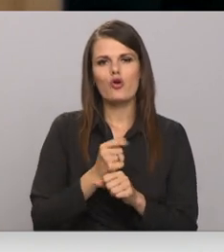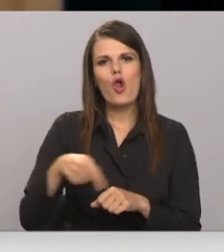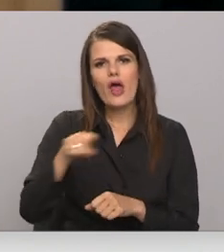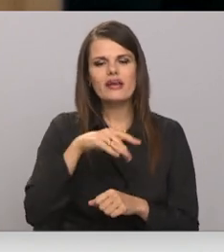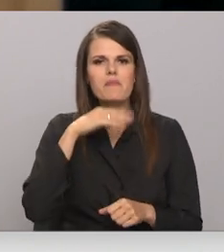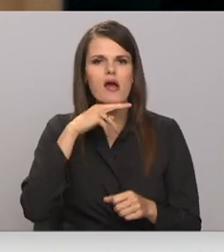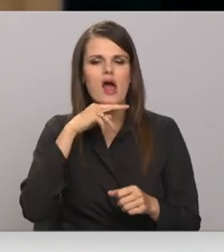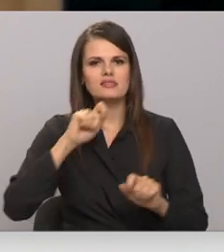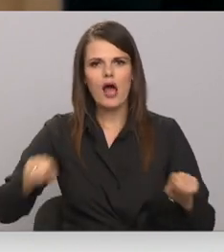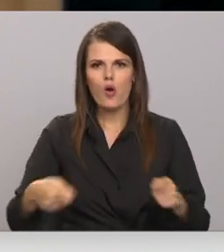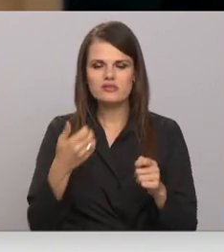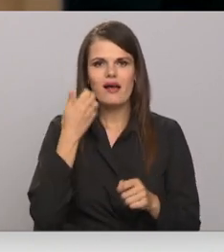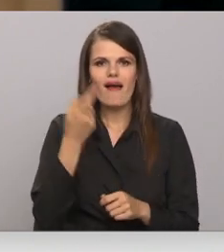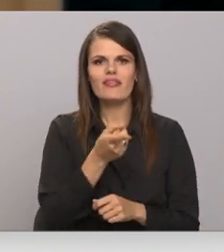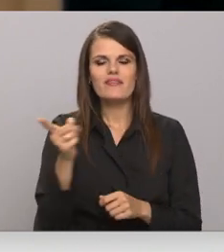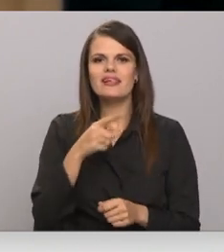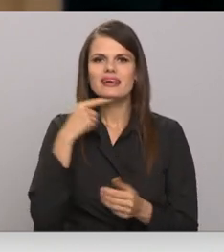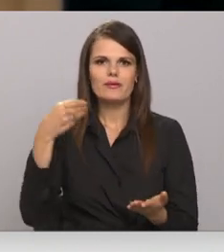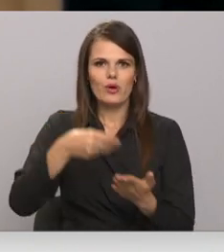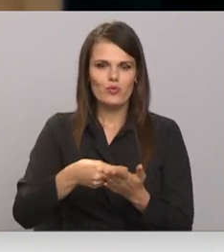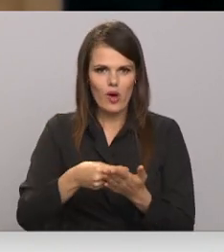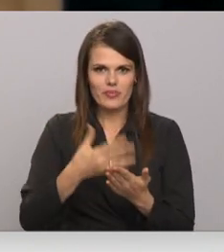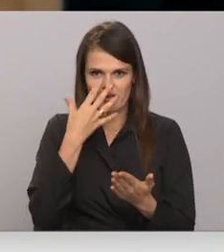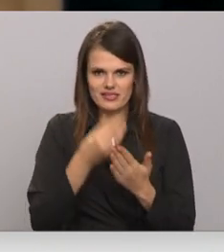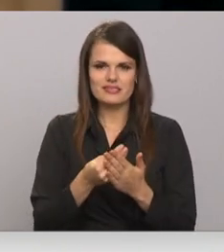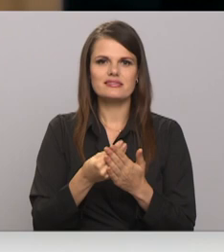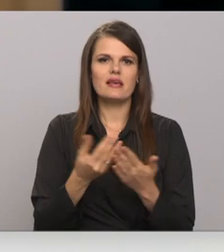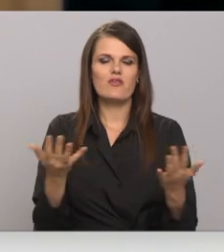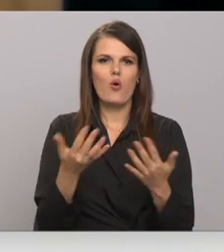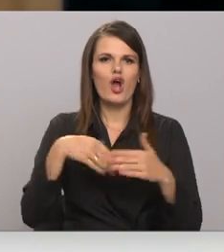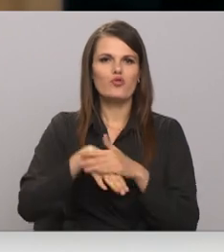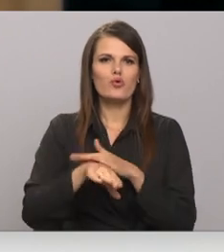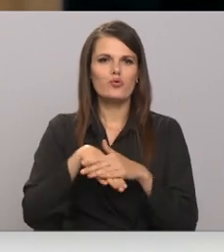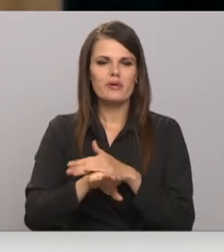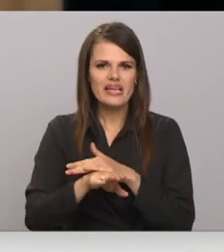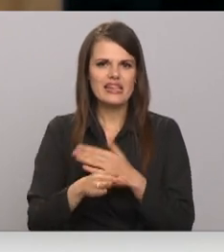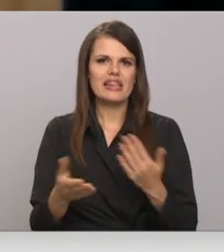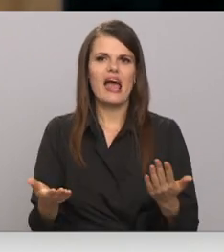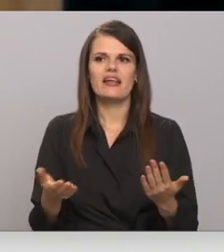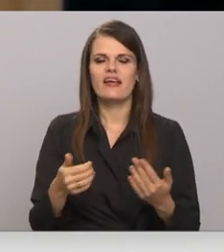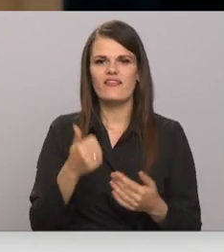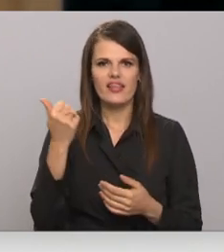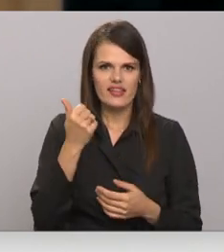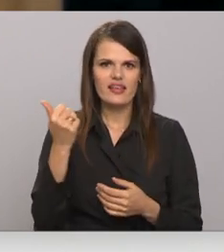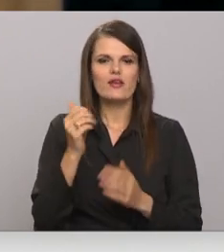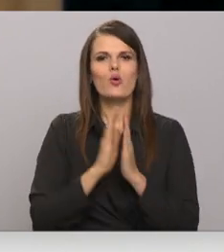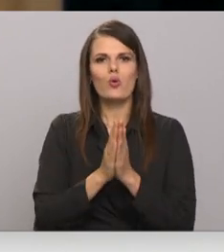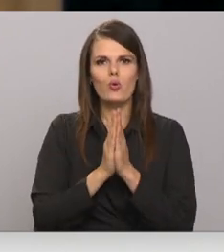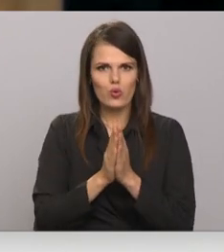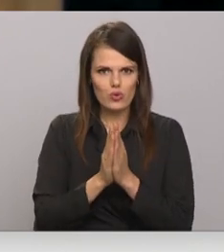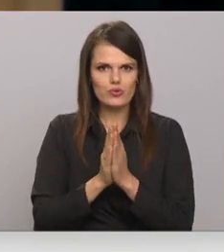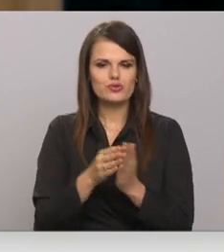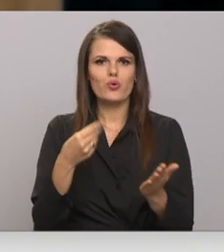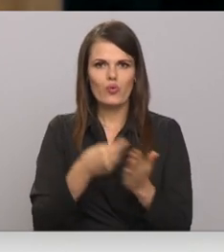audzinātējiem, kad viņi grib nopirkt sev drukšanas kaut kādu iekartu printeri, viņi lūdz to